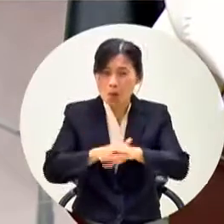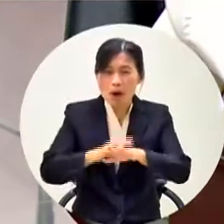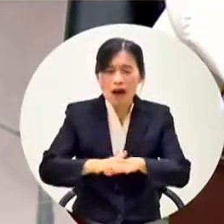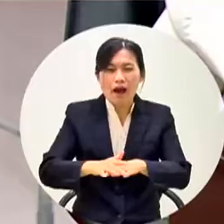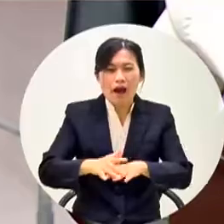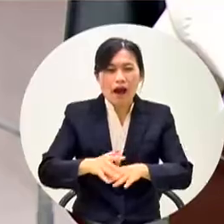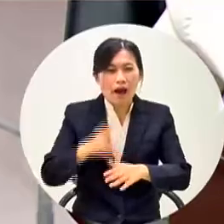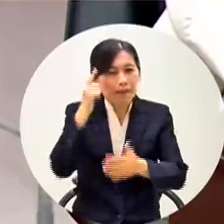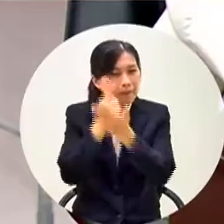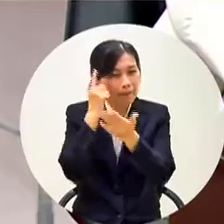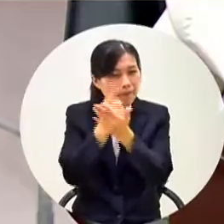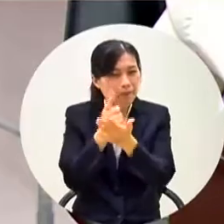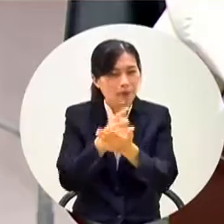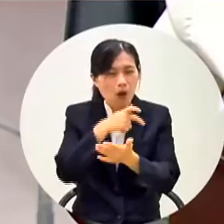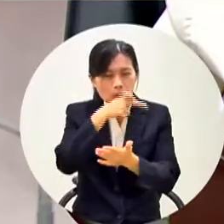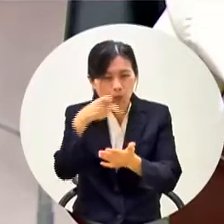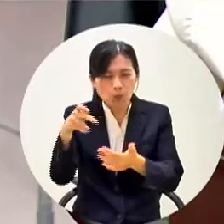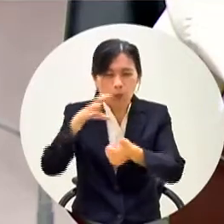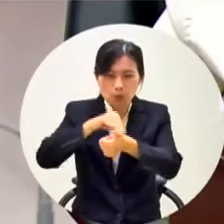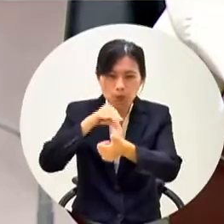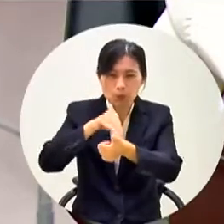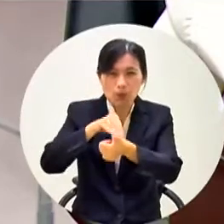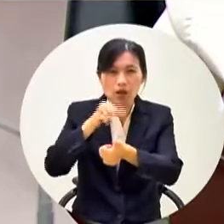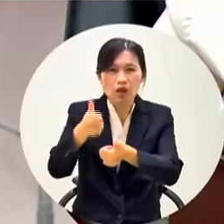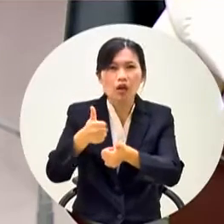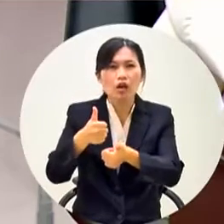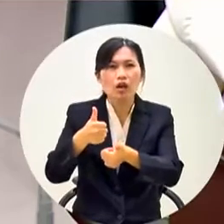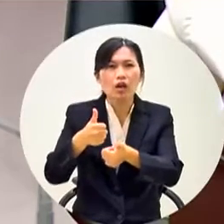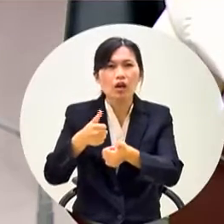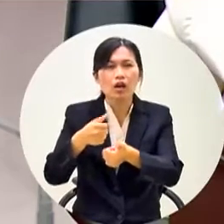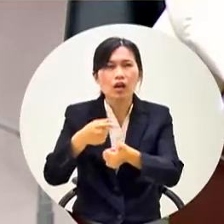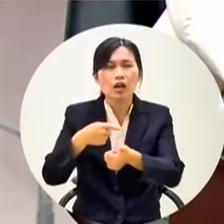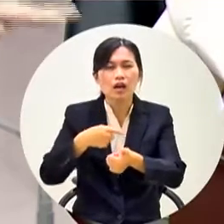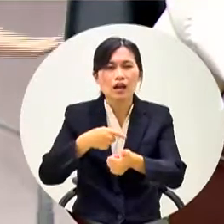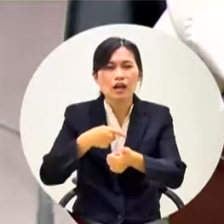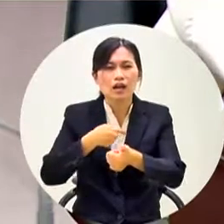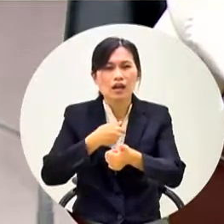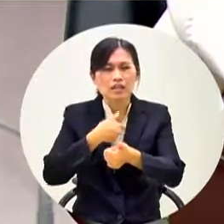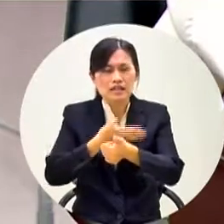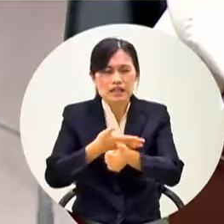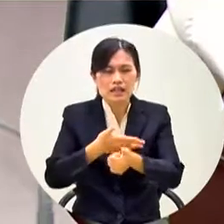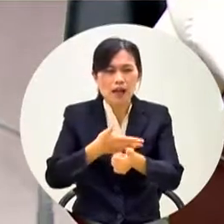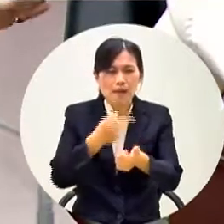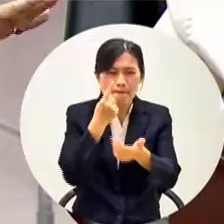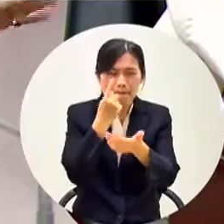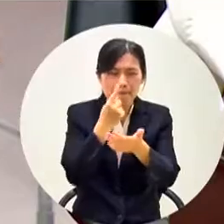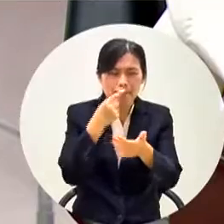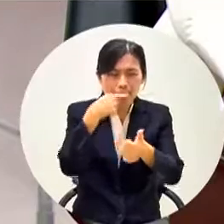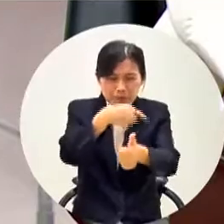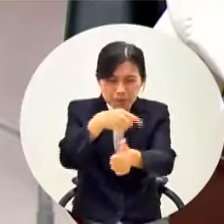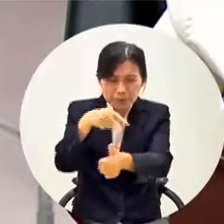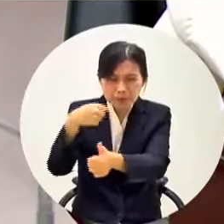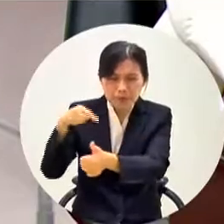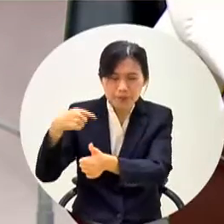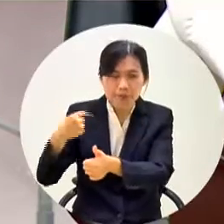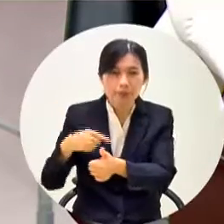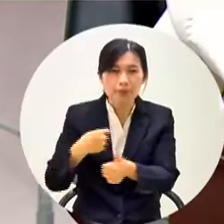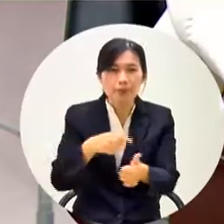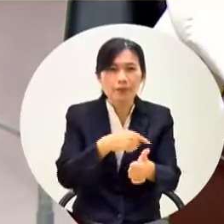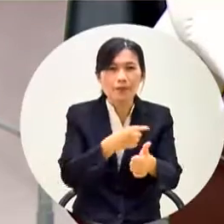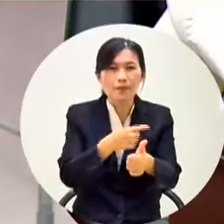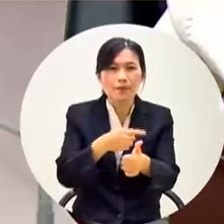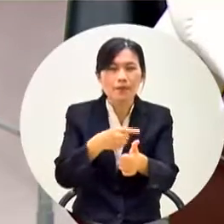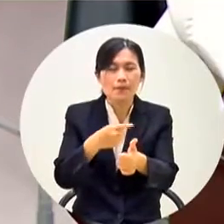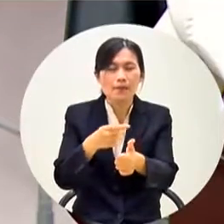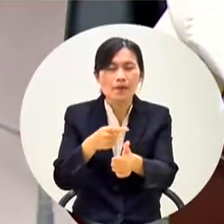我部門諮詢也都也都諮詢過吳機長了讓這樣子普學普教然後各